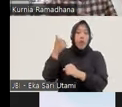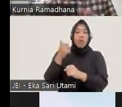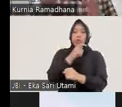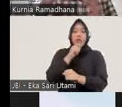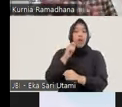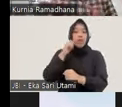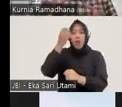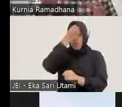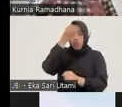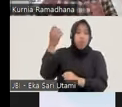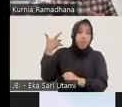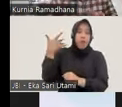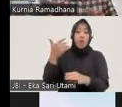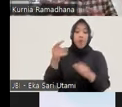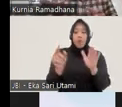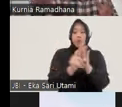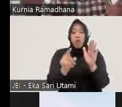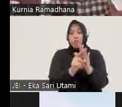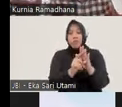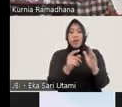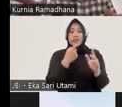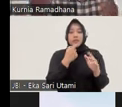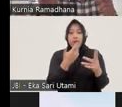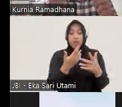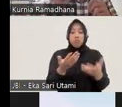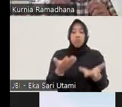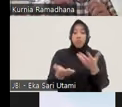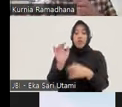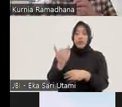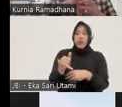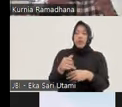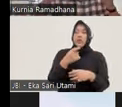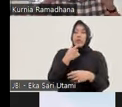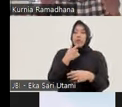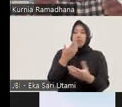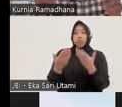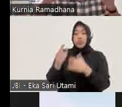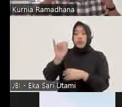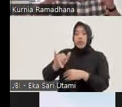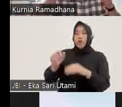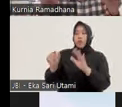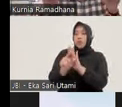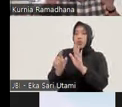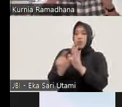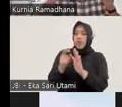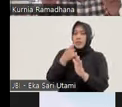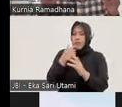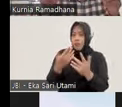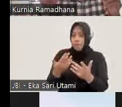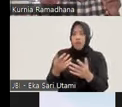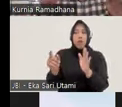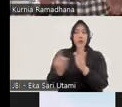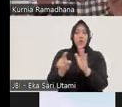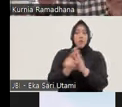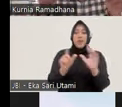Undang-undang yang mengakomodir, mungkin ya, sekali lagi ini mungkin, undang-undang yang mengakomodir lembaga